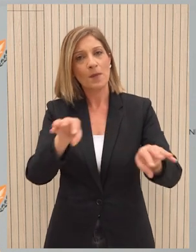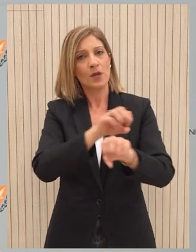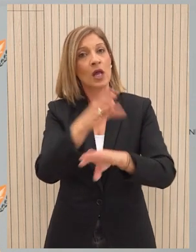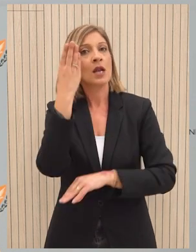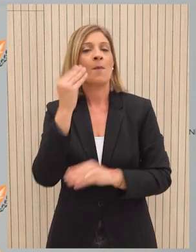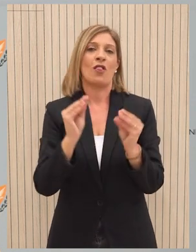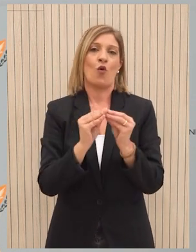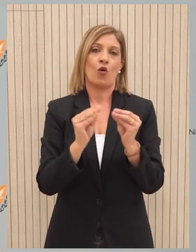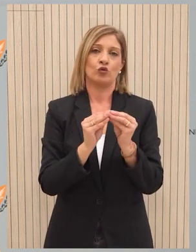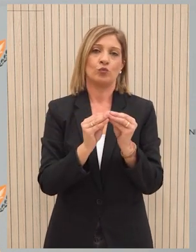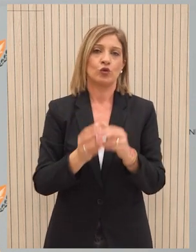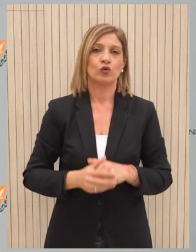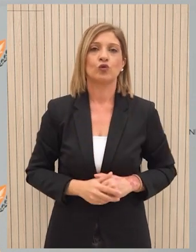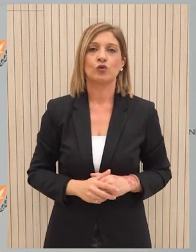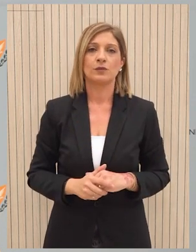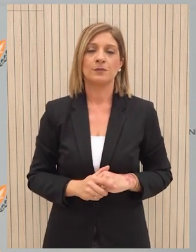ενημερωθεί.